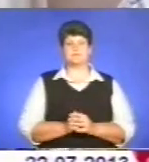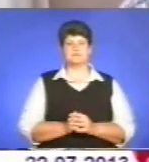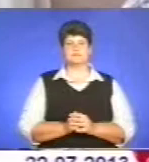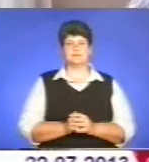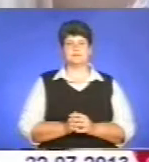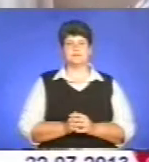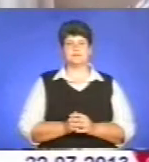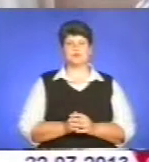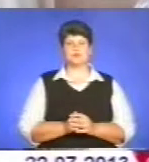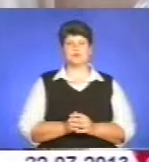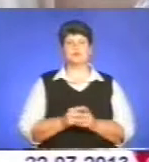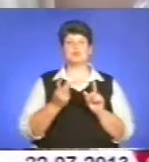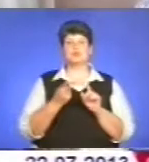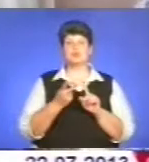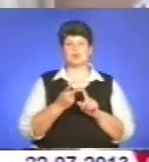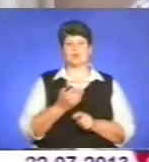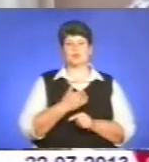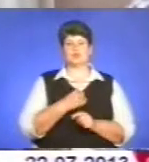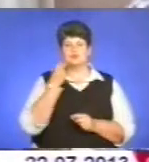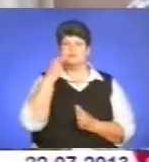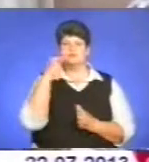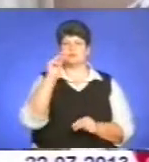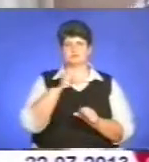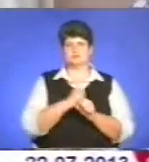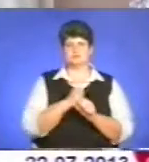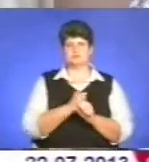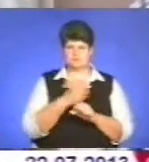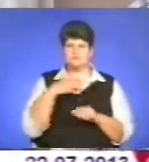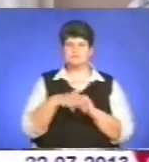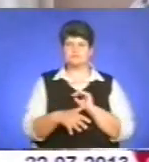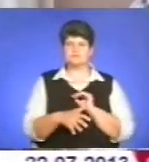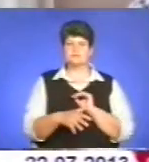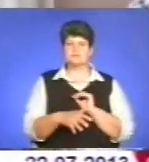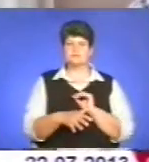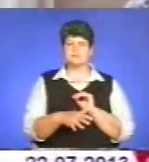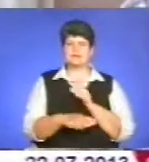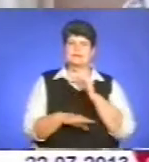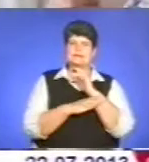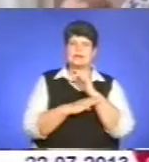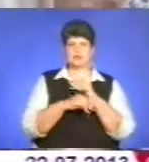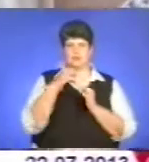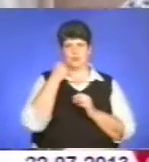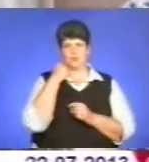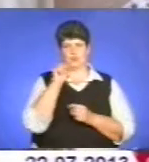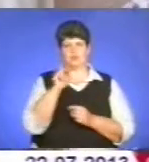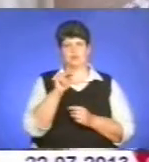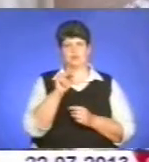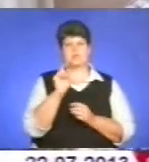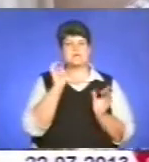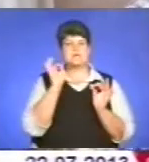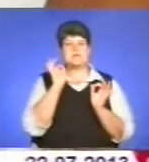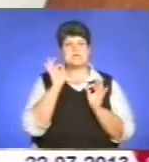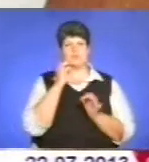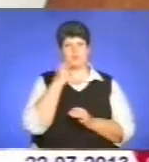то другу хочу я, лучшу зробити. Піймаєте, що вона, ну і дерево лучше, і звук